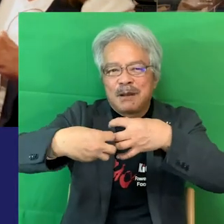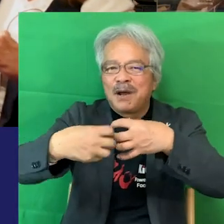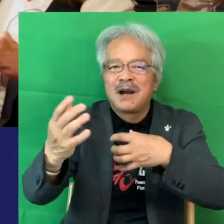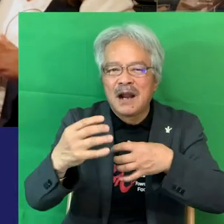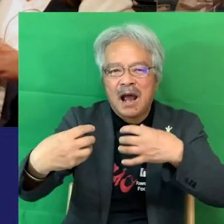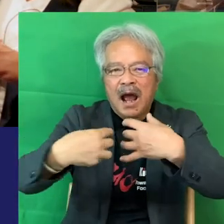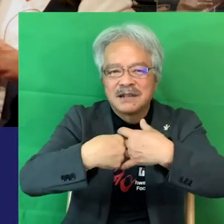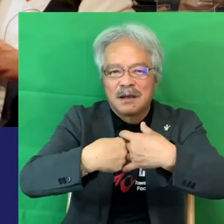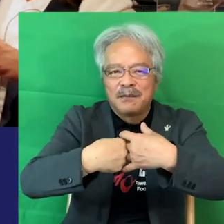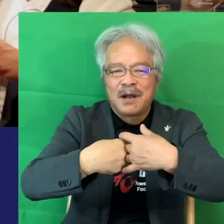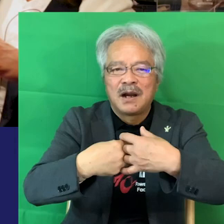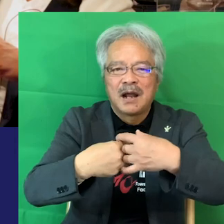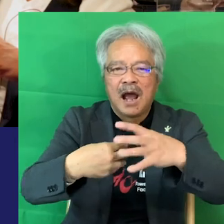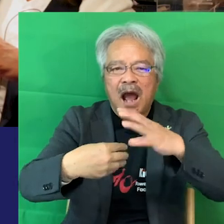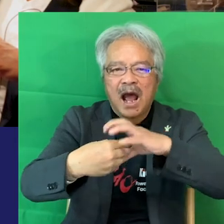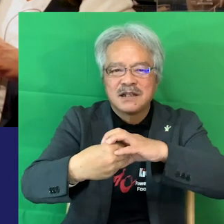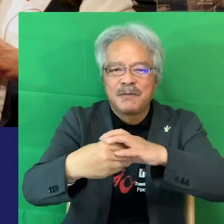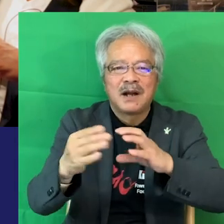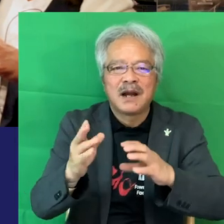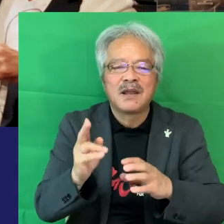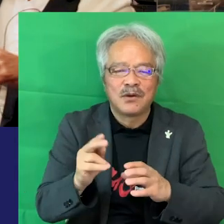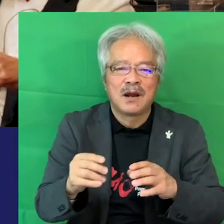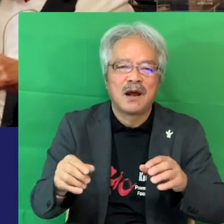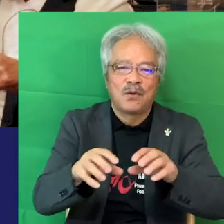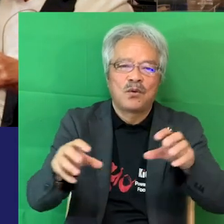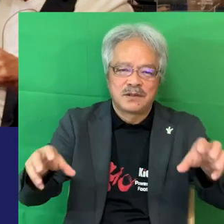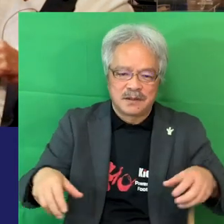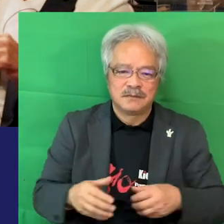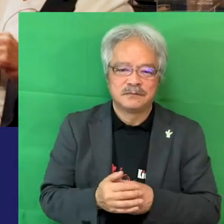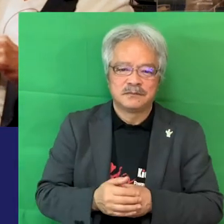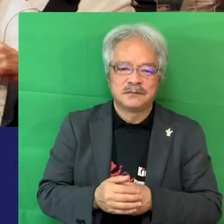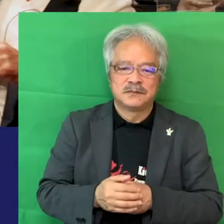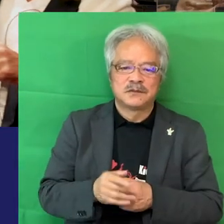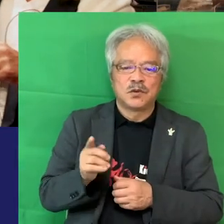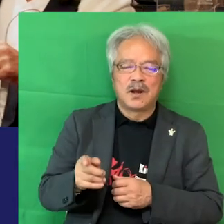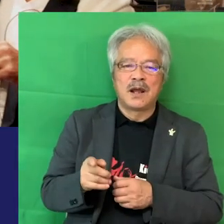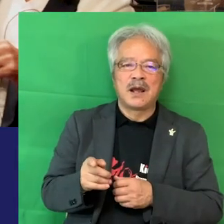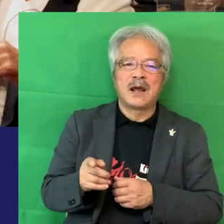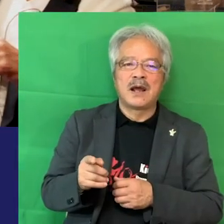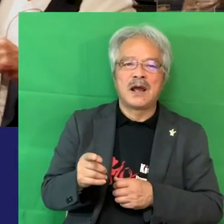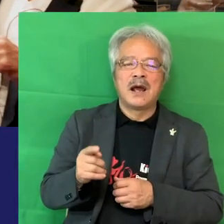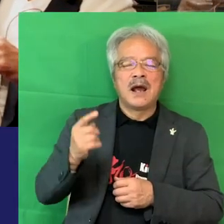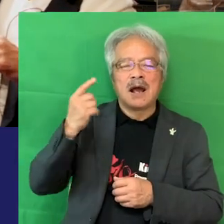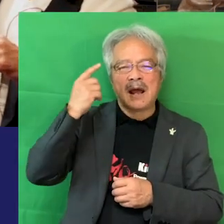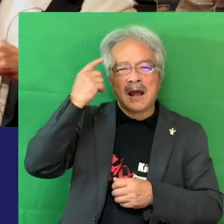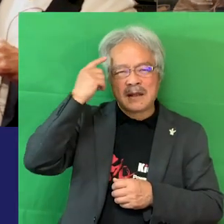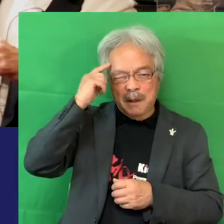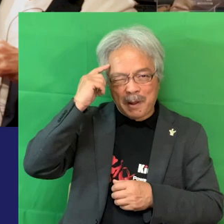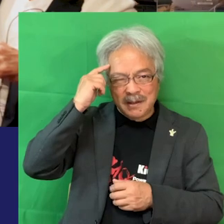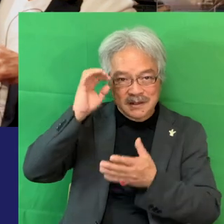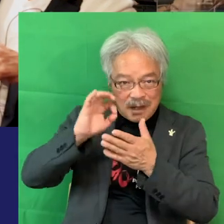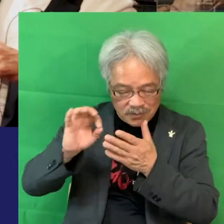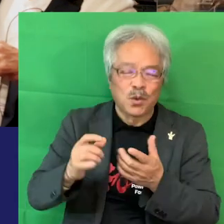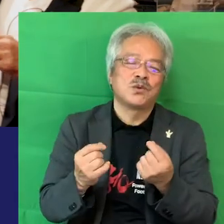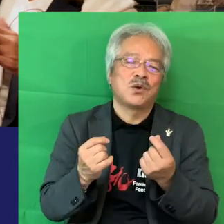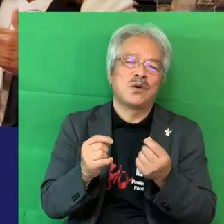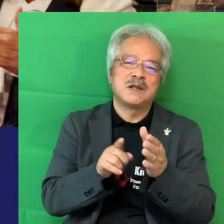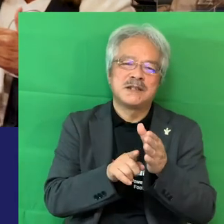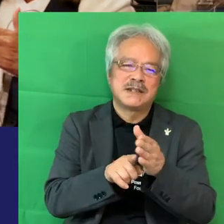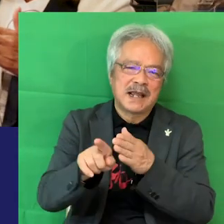これは体つけるここここもうね先手先手ここもうね